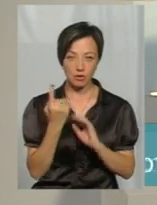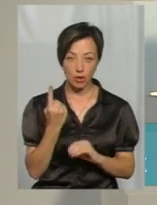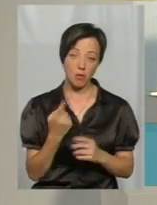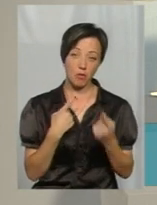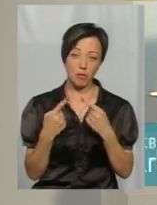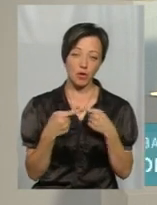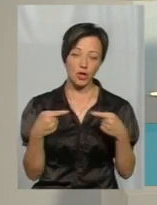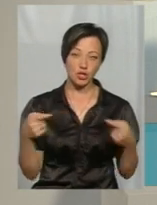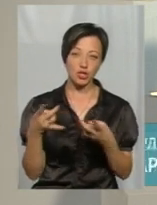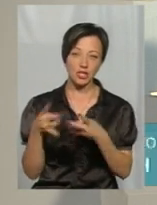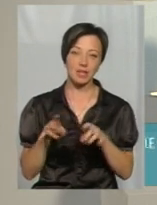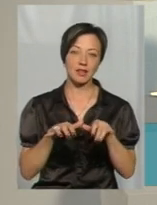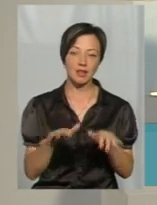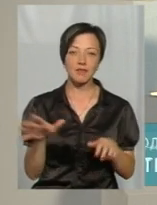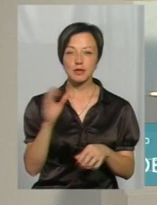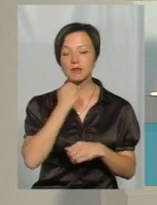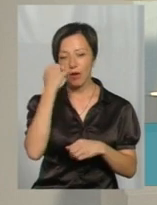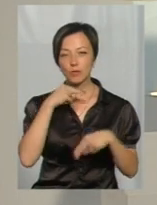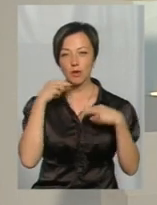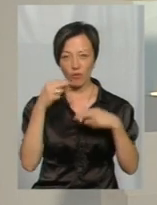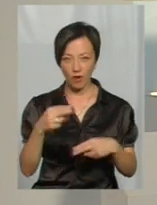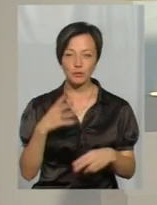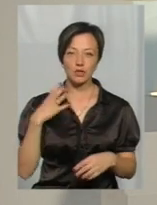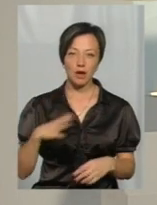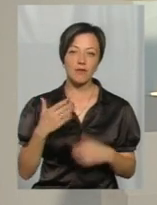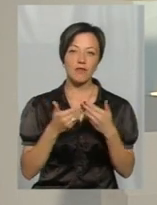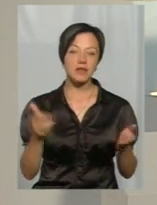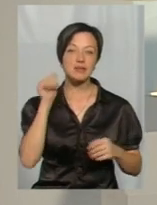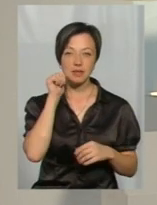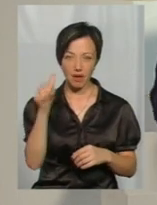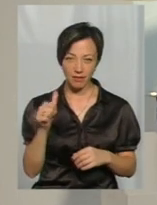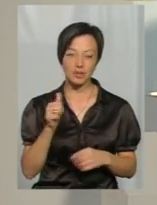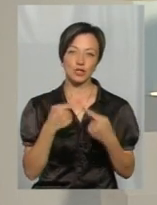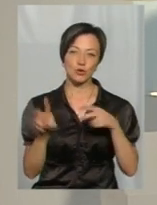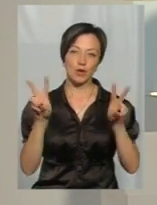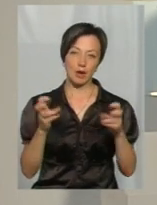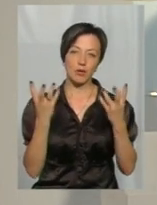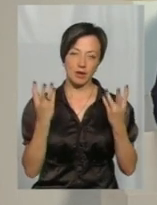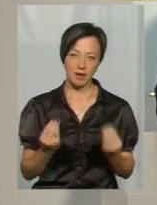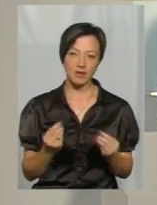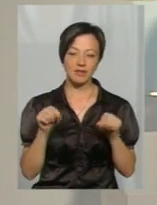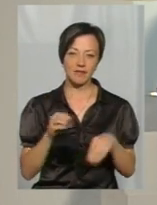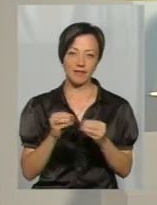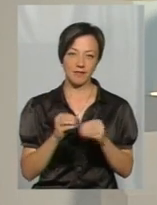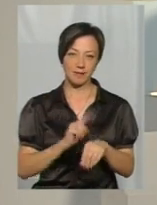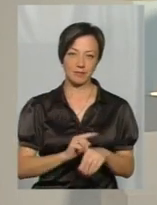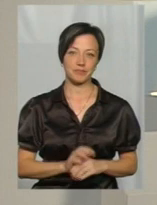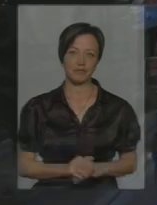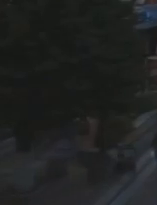поговорили і про інших шкідників. Всім дякую за увагу, чекатимемо вас завтра, вже з іншою темою дня, але оці же поді.